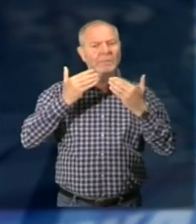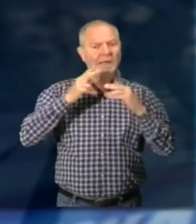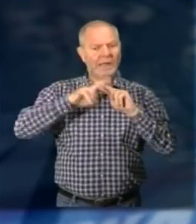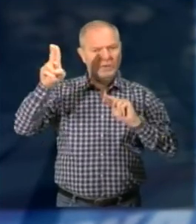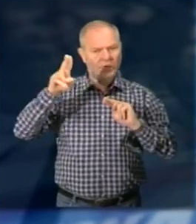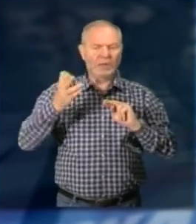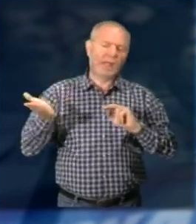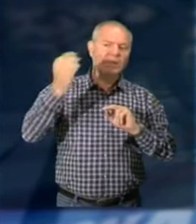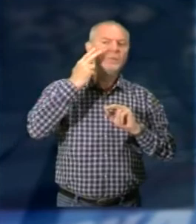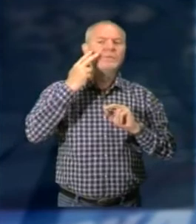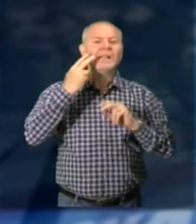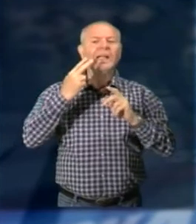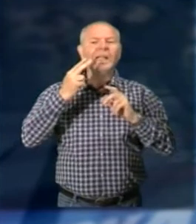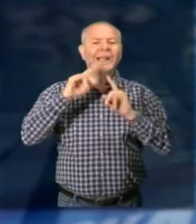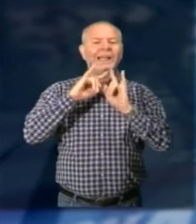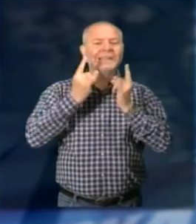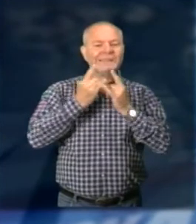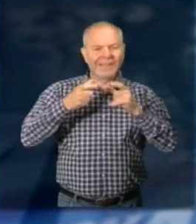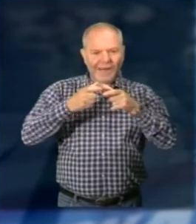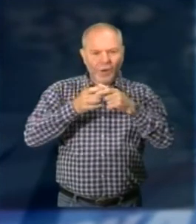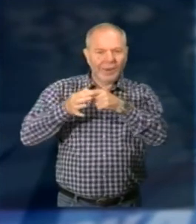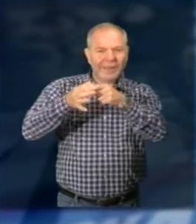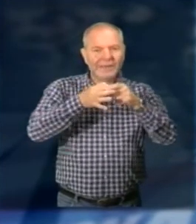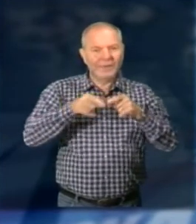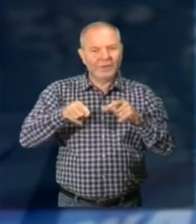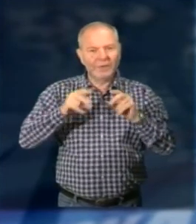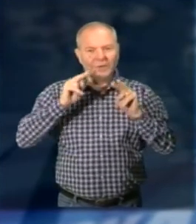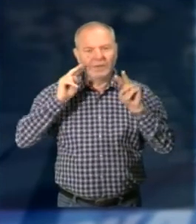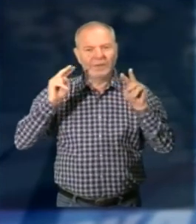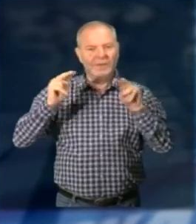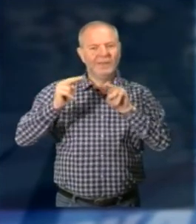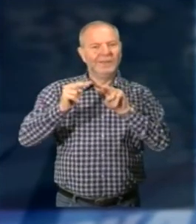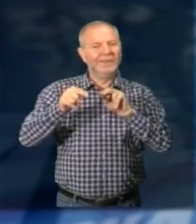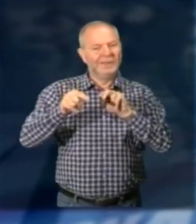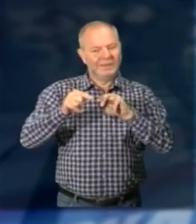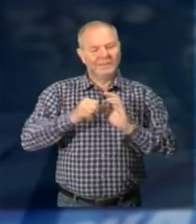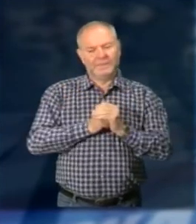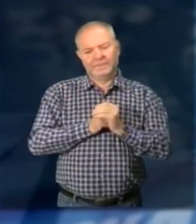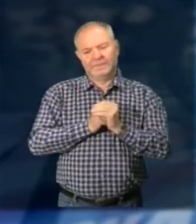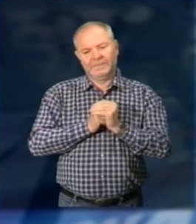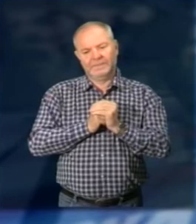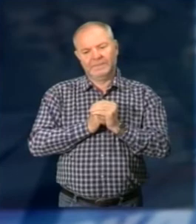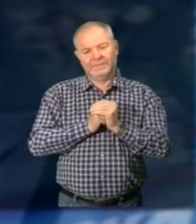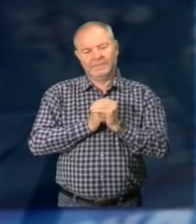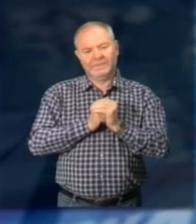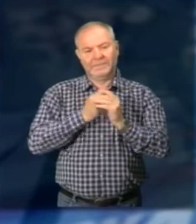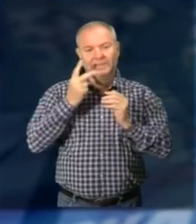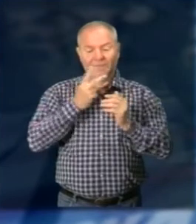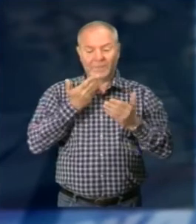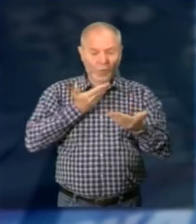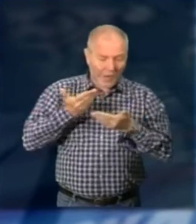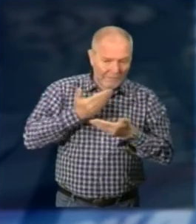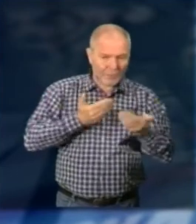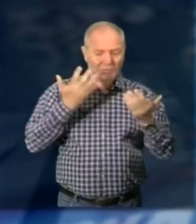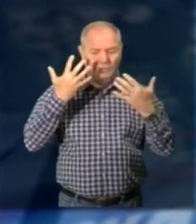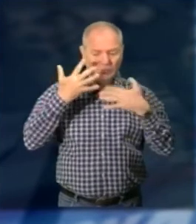insieme, proprio per far diventare questo simbolico punto di incontro Di una sinergia, di una collaborazione che